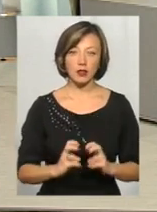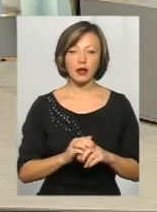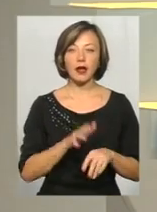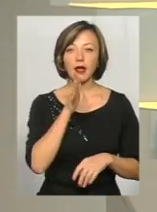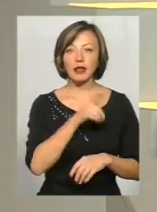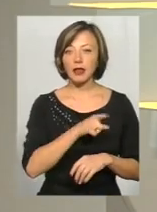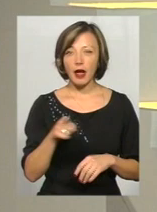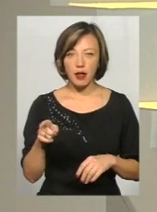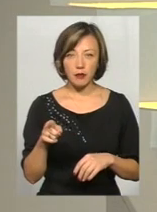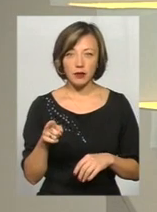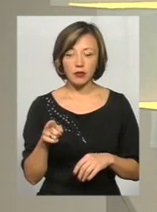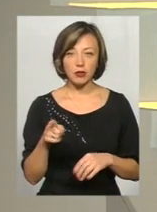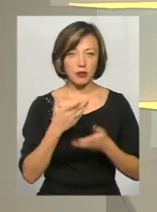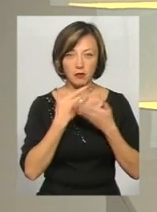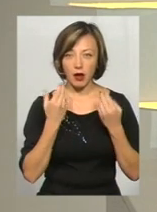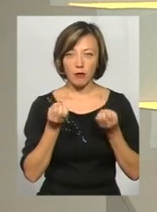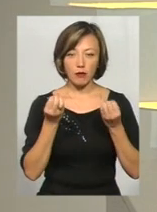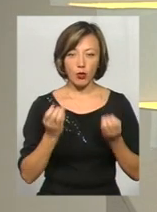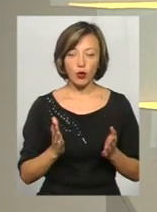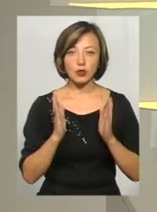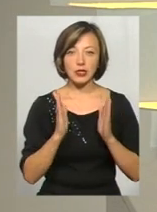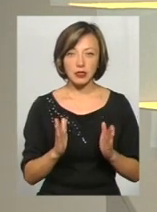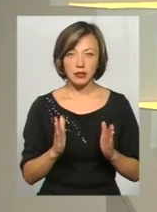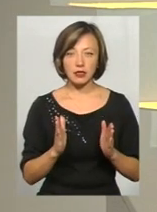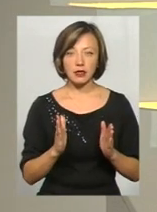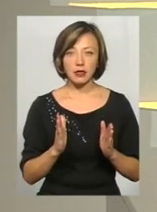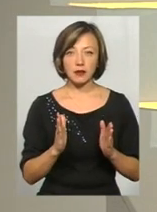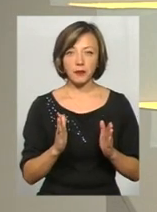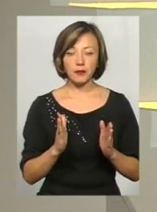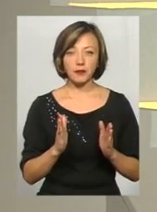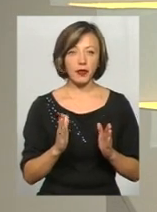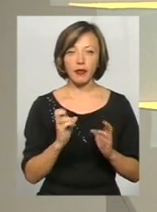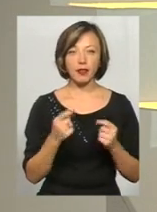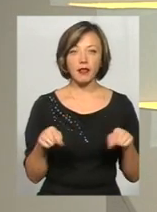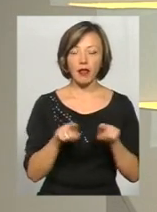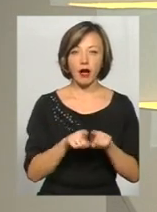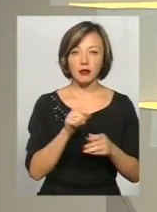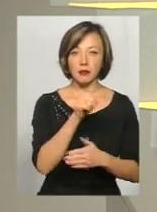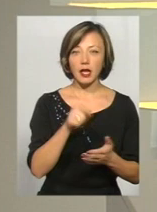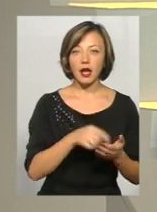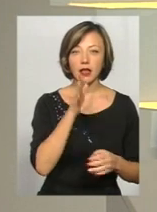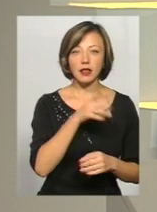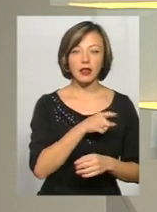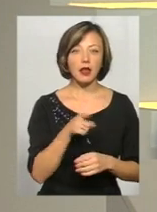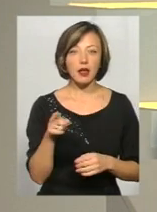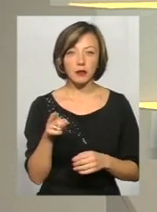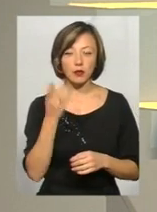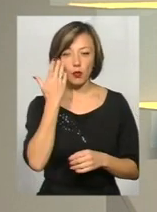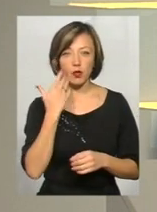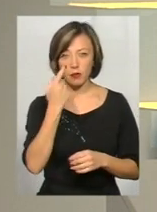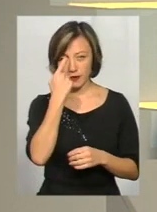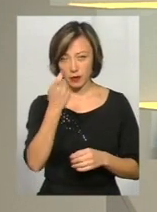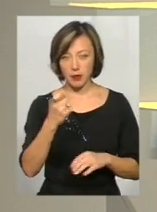терміну як такого немає? Просто як тільки, точніше, не так я хотіла запитати. Чи термін, коли